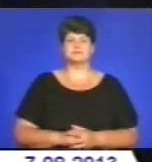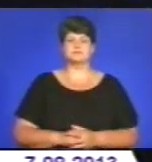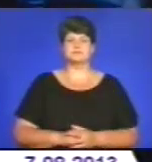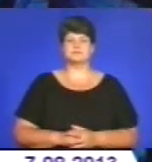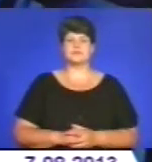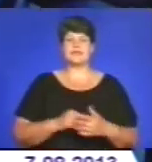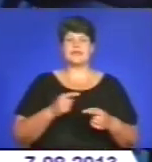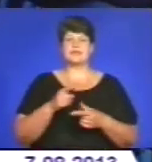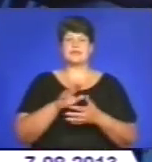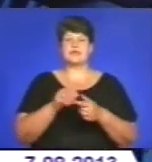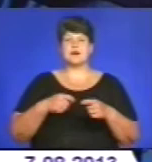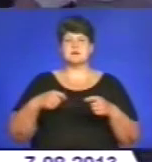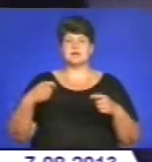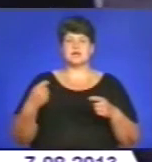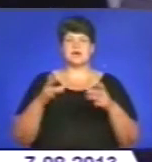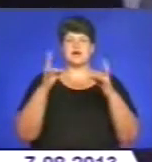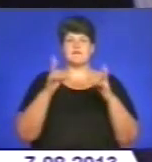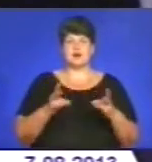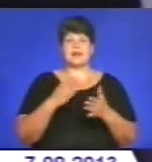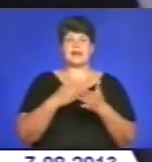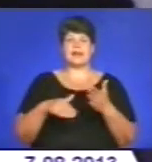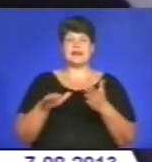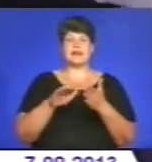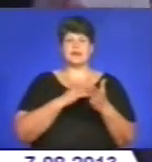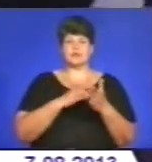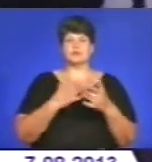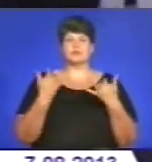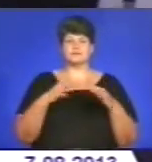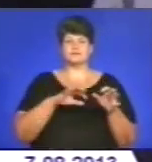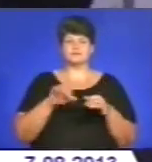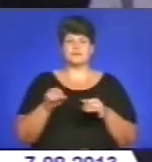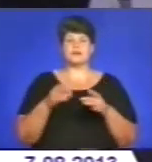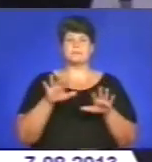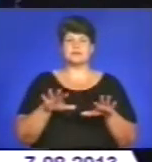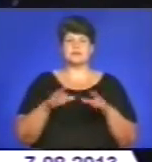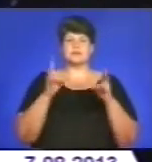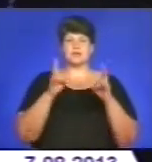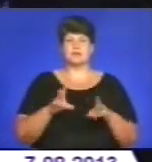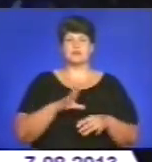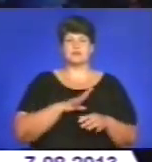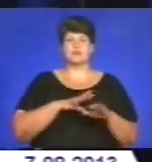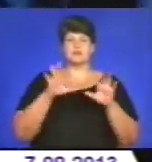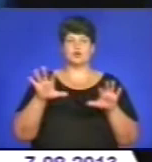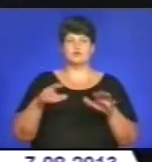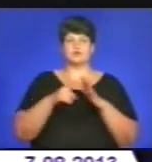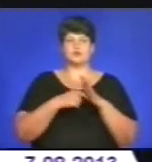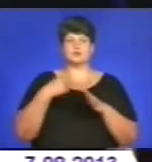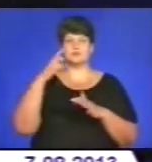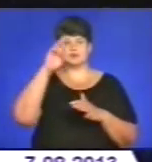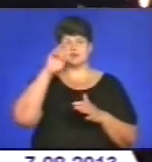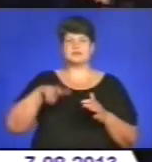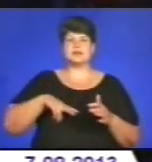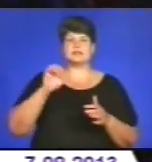Наслідки аварії на концерні «Стерол» ліквідовано. Переконатися у цьому на місці трагедії прибув голова Донецької облдержадміністрації Андрій